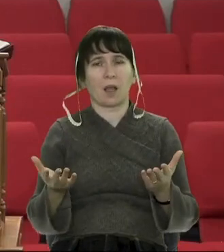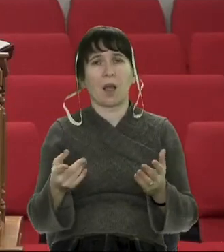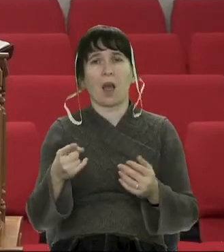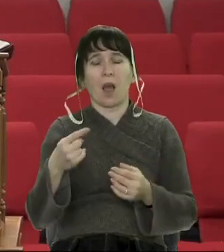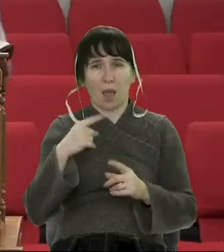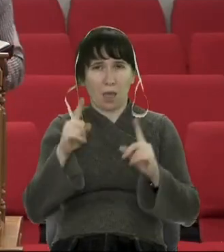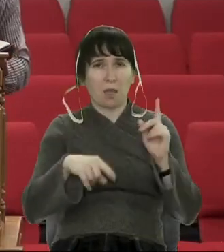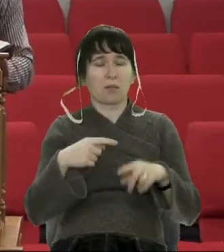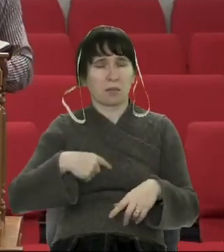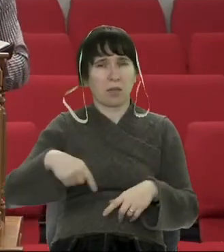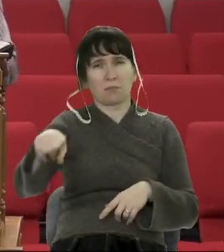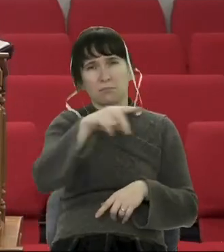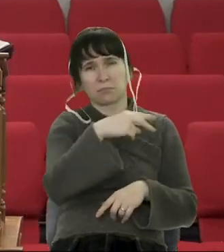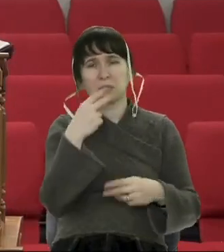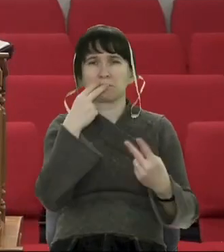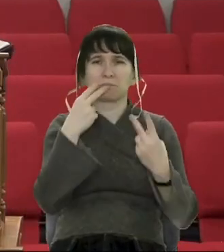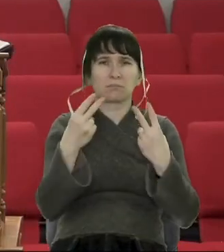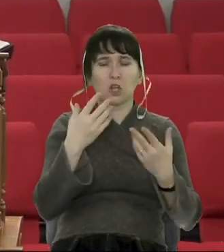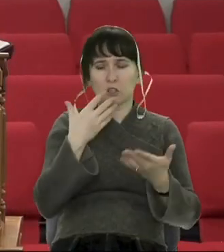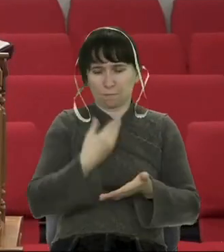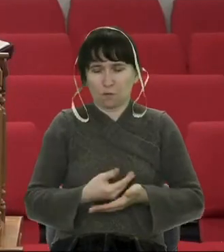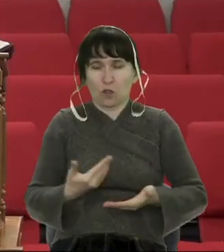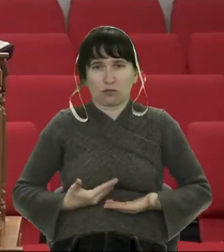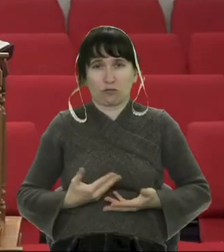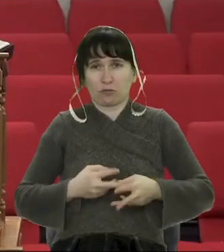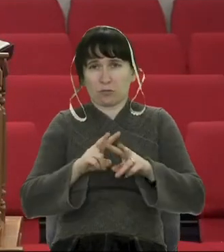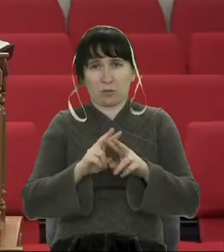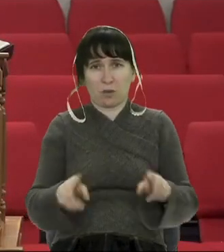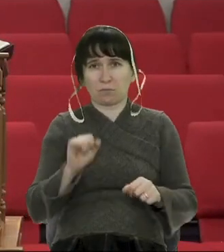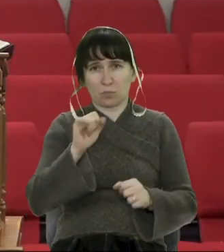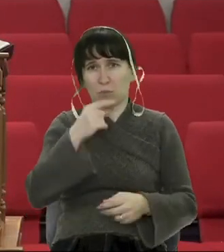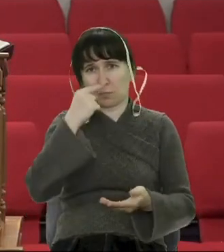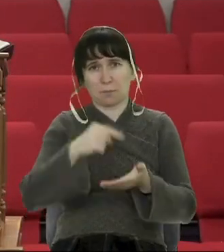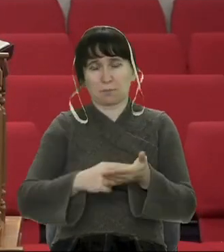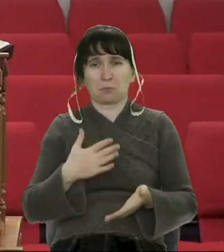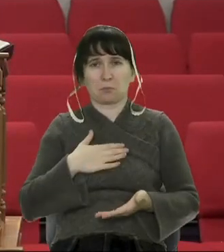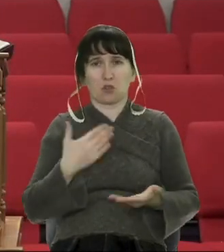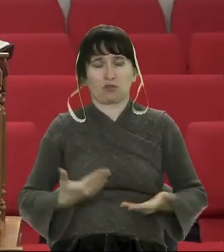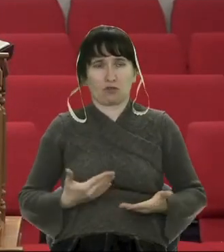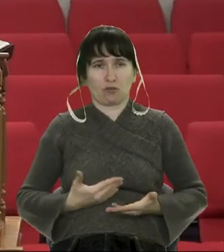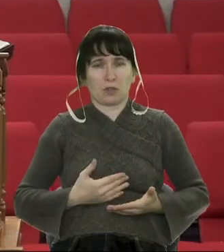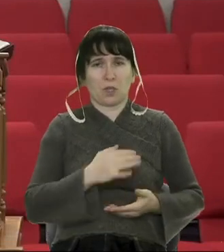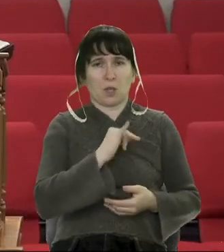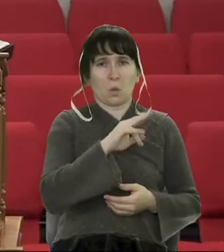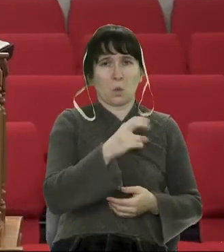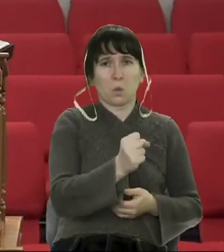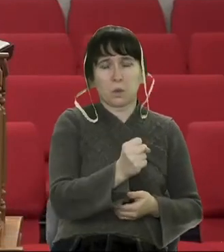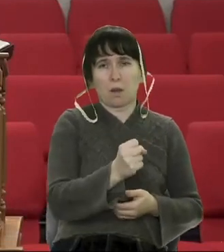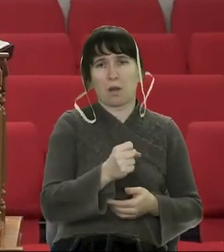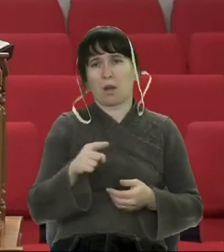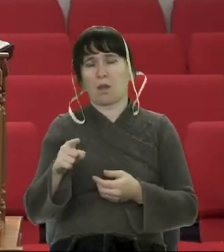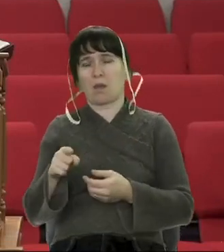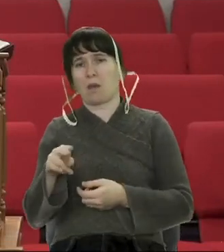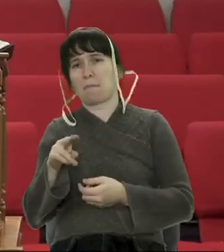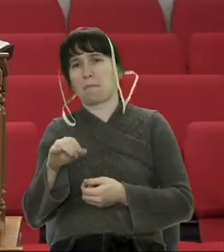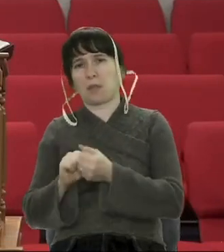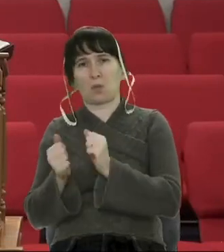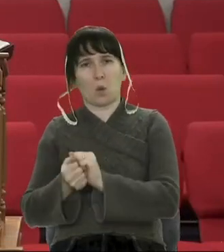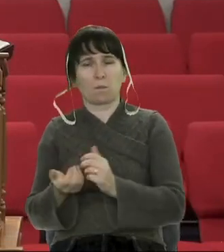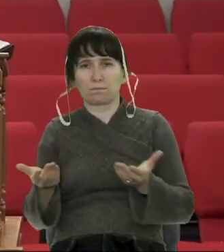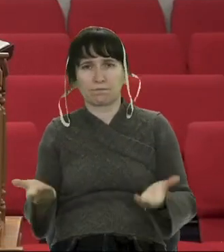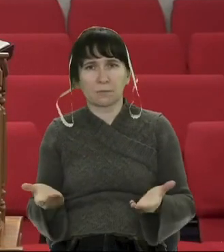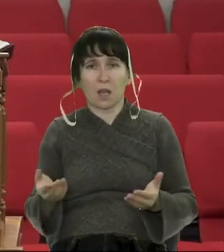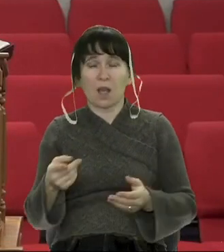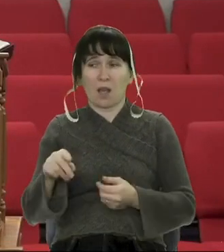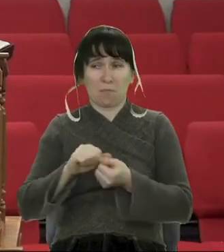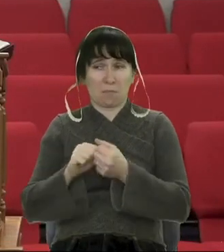а людину надійно, яка десь вчинила один раз чи другий раз неправильно, вважати за Юду. Про Петра ми можемо сказати,